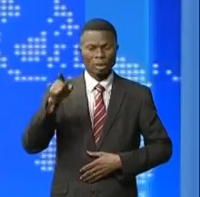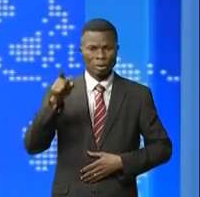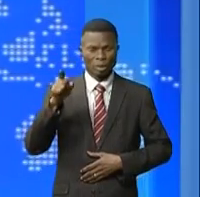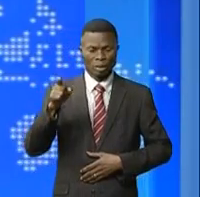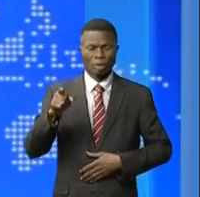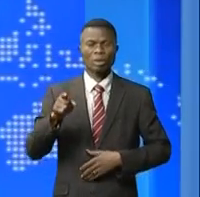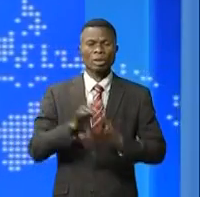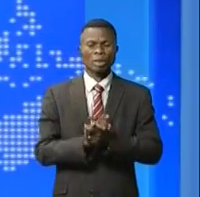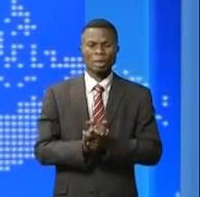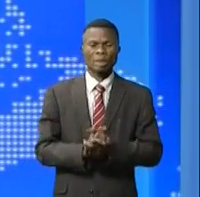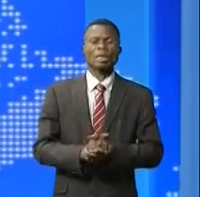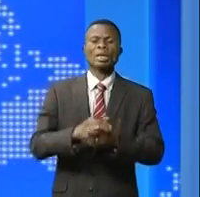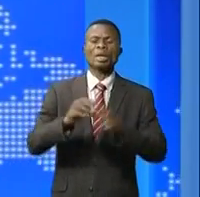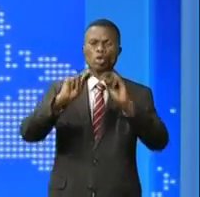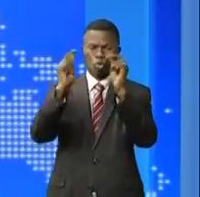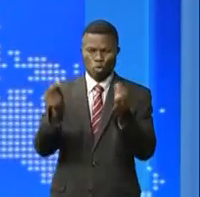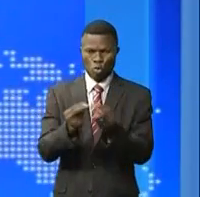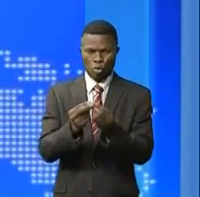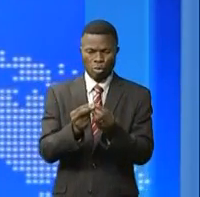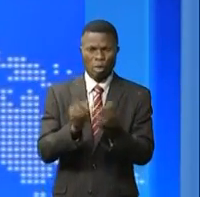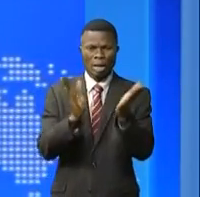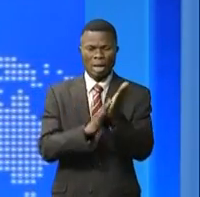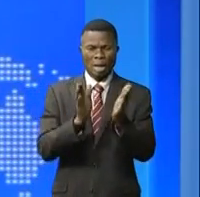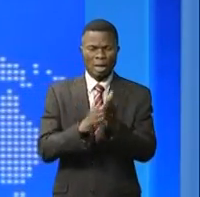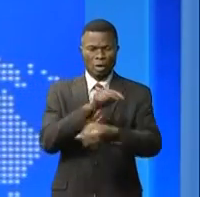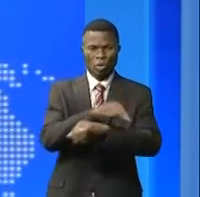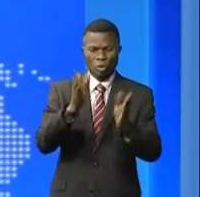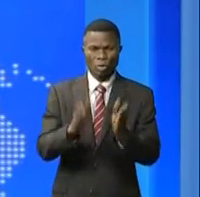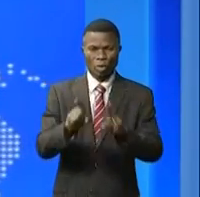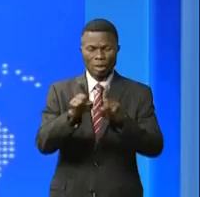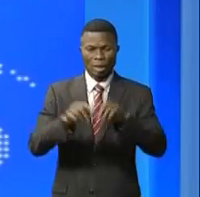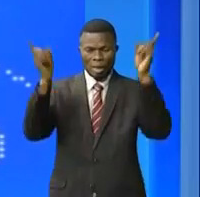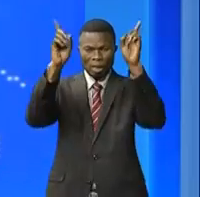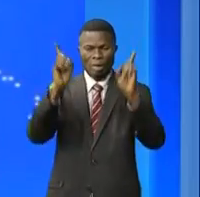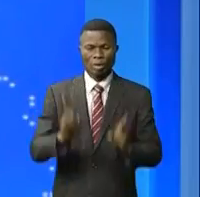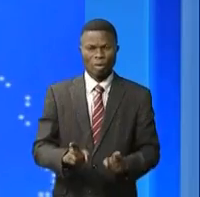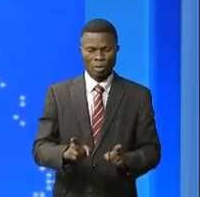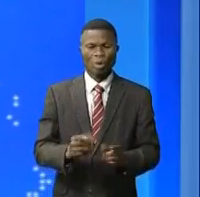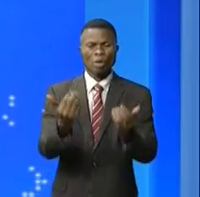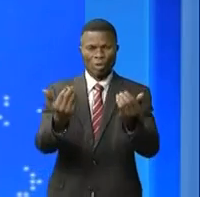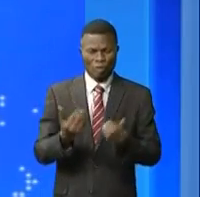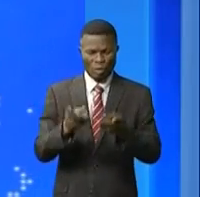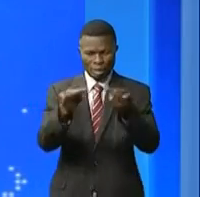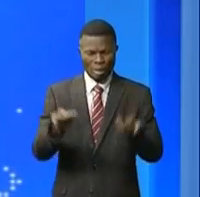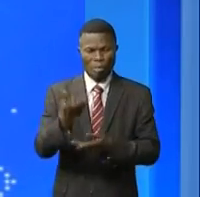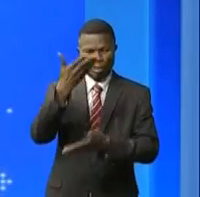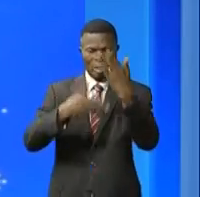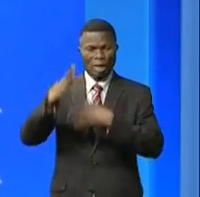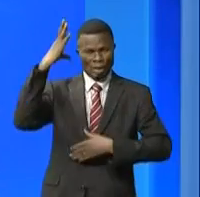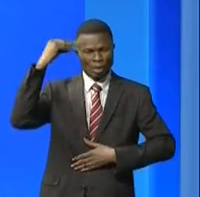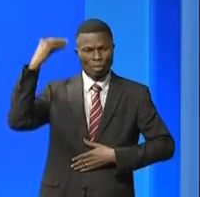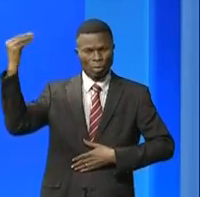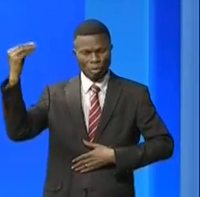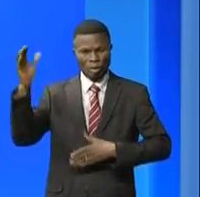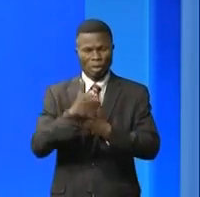plateforme qui régroupe les écoles d'administration africaines et se veut un cadre d'échange, d'expérience